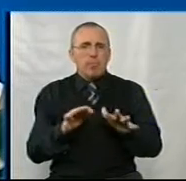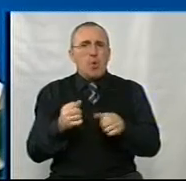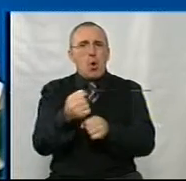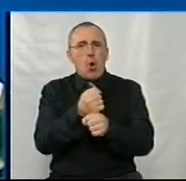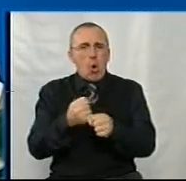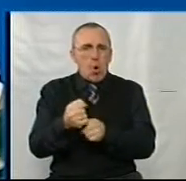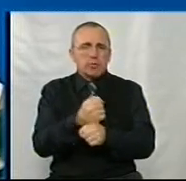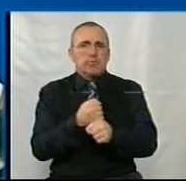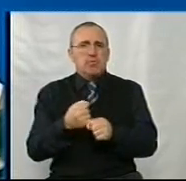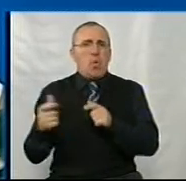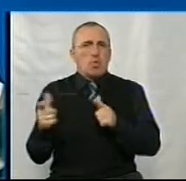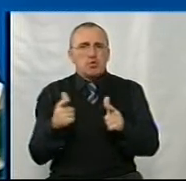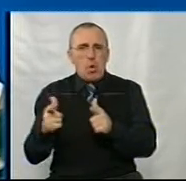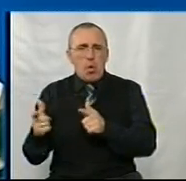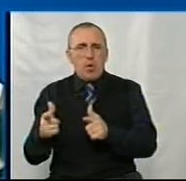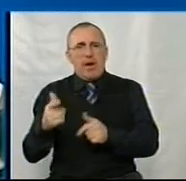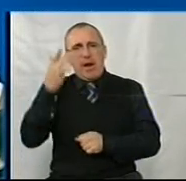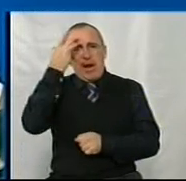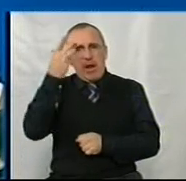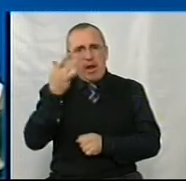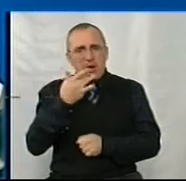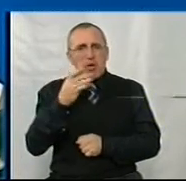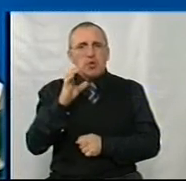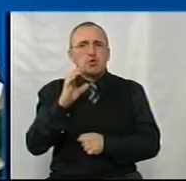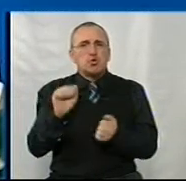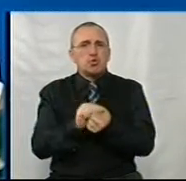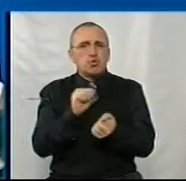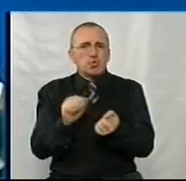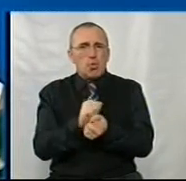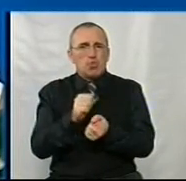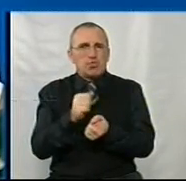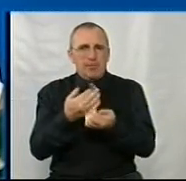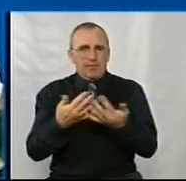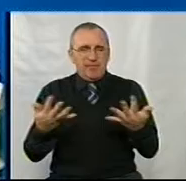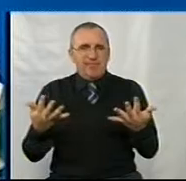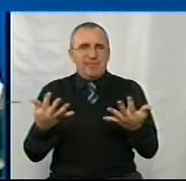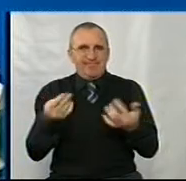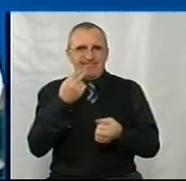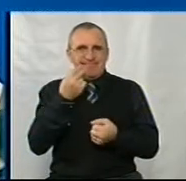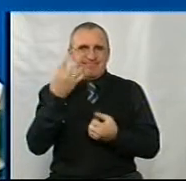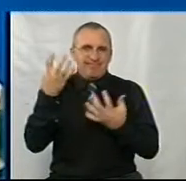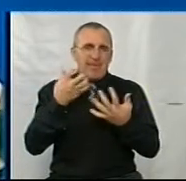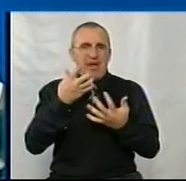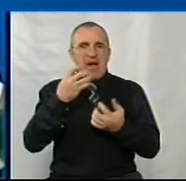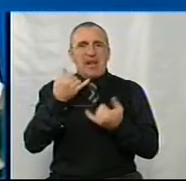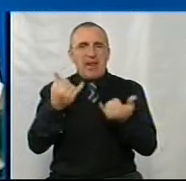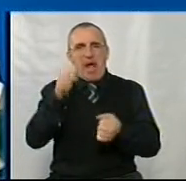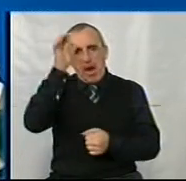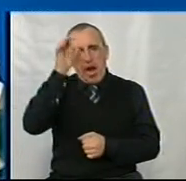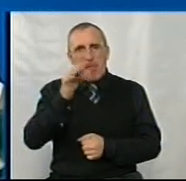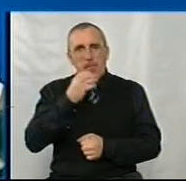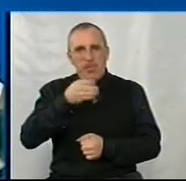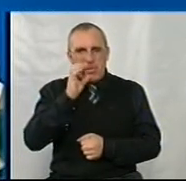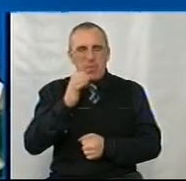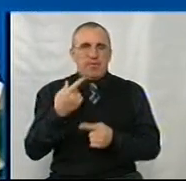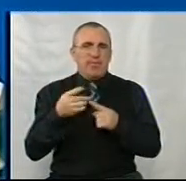Консервацію – це заготовка літом йде, сушка для компотів. Це